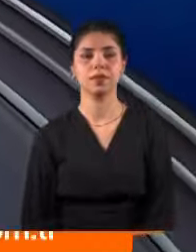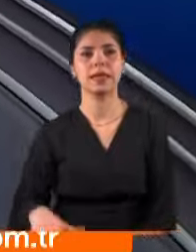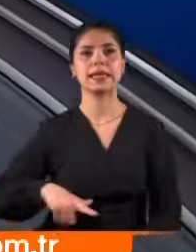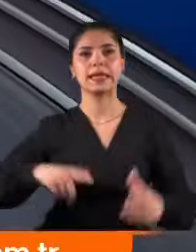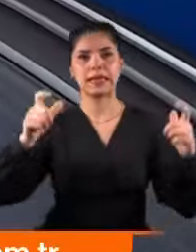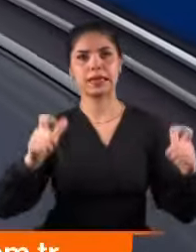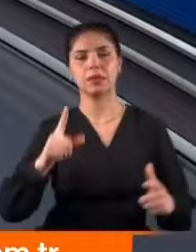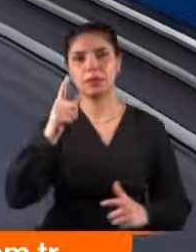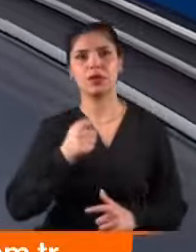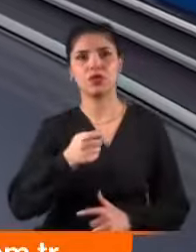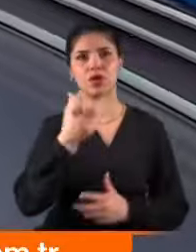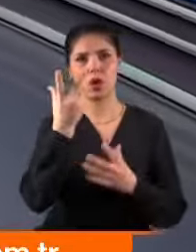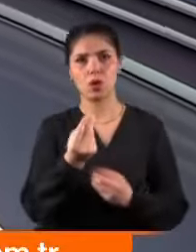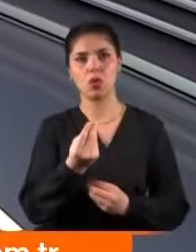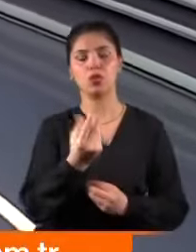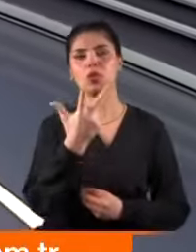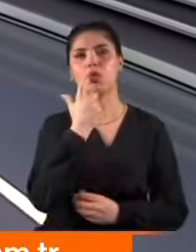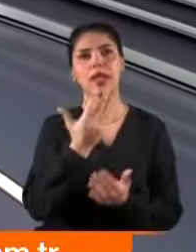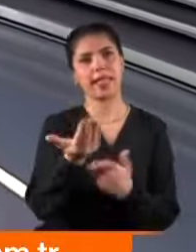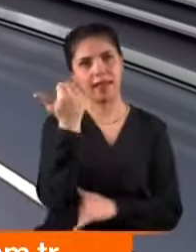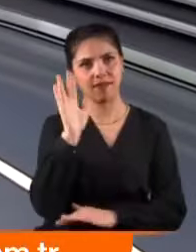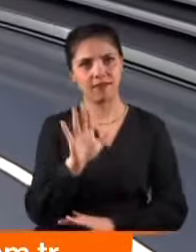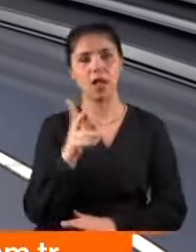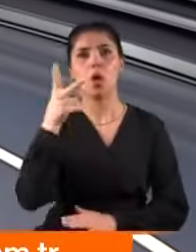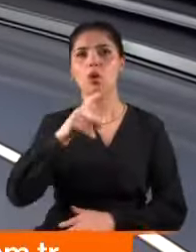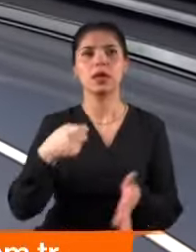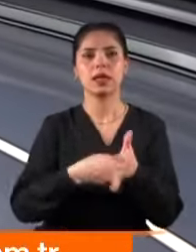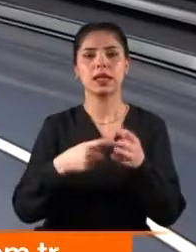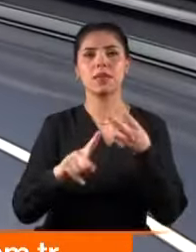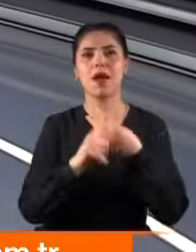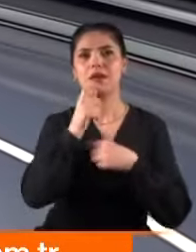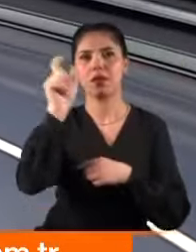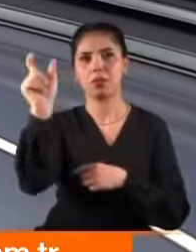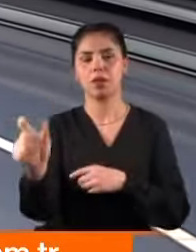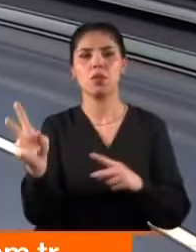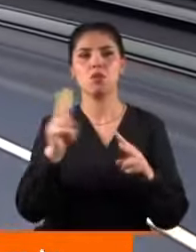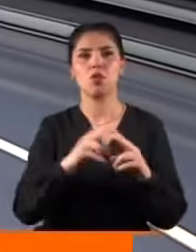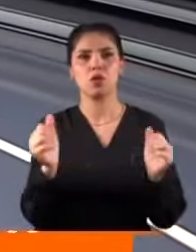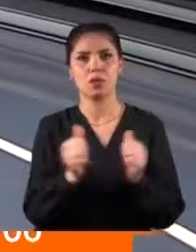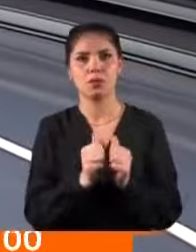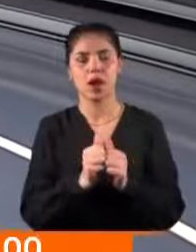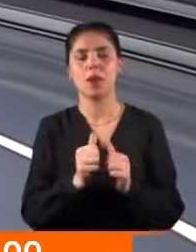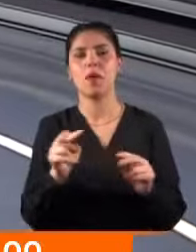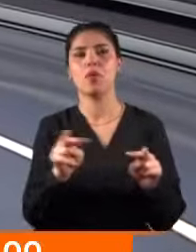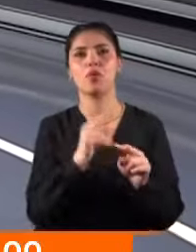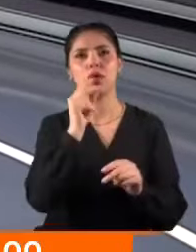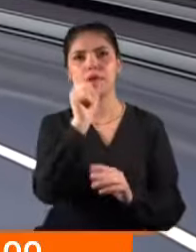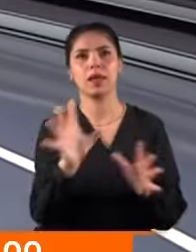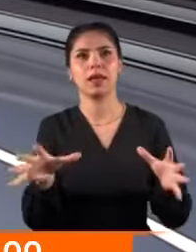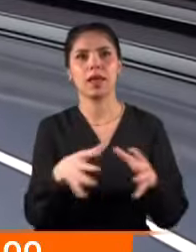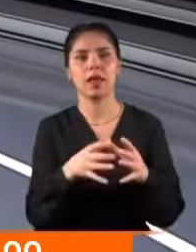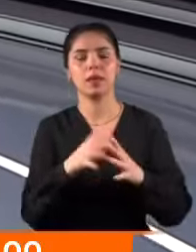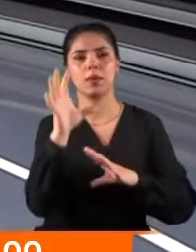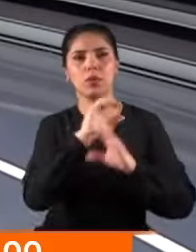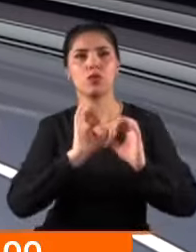İzmir'de bir cinayet işlendi yaklaşık üç yılda önce. Öldülen isim Erdem Kaynak'tı. Polisle birlikte Müge Anlı ve ekibi de sır perdizinin